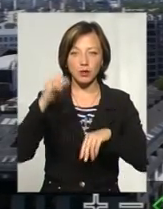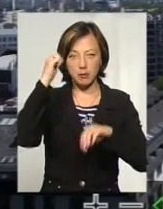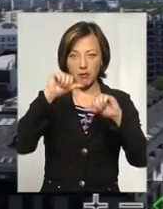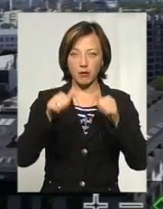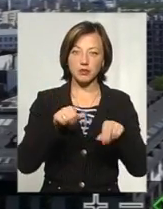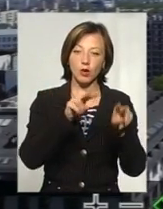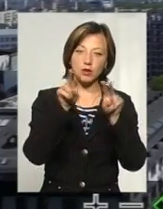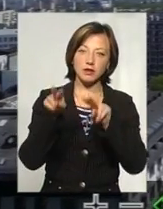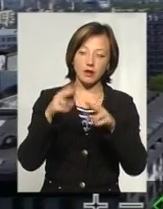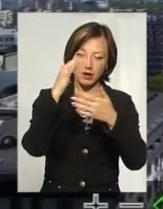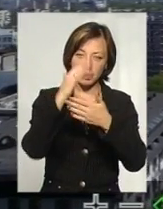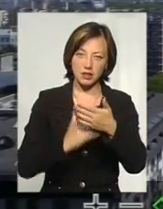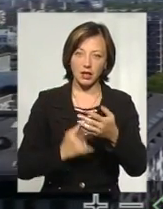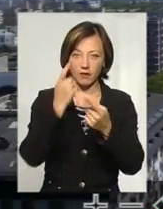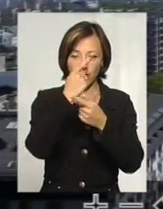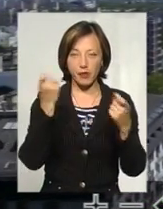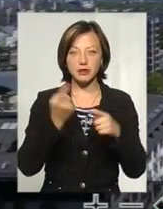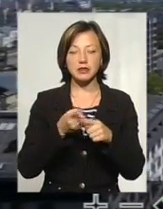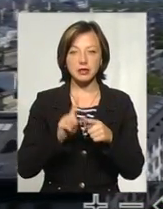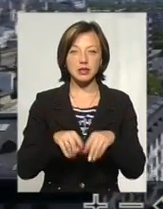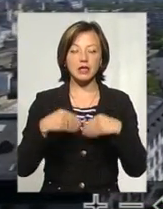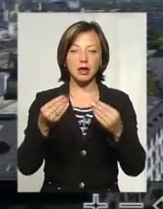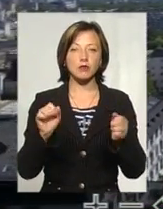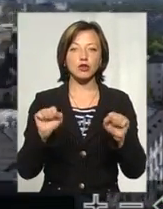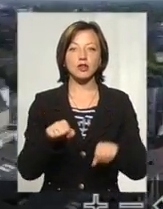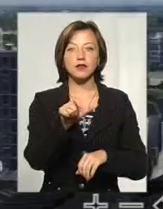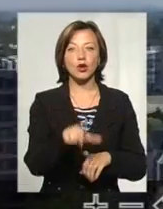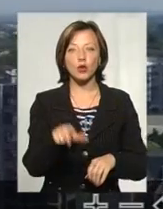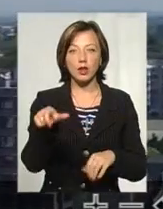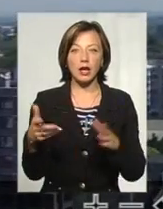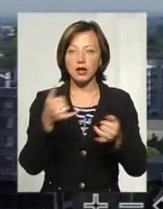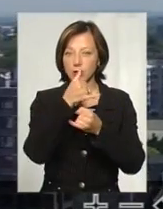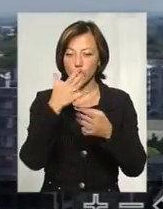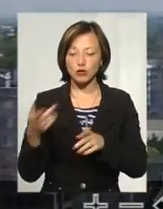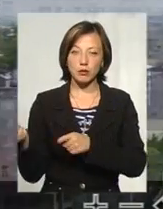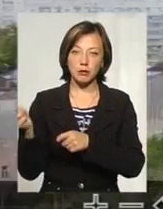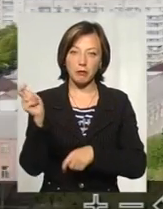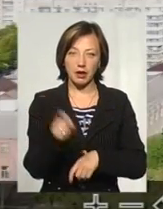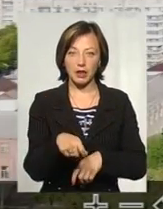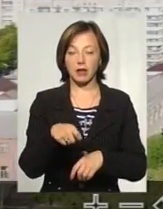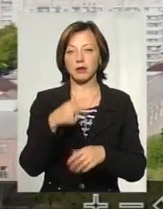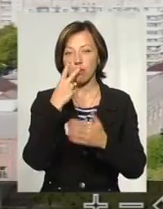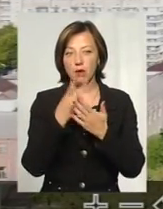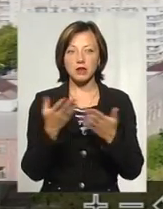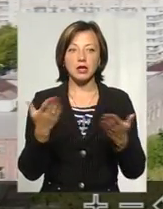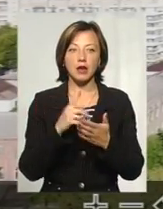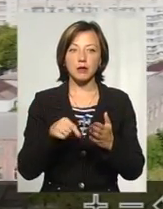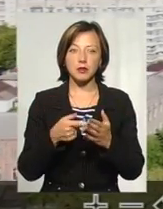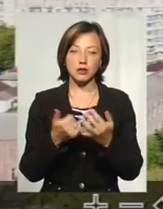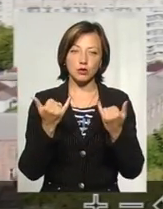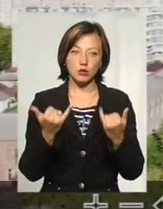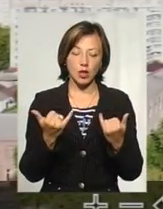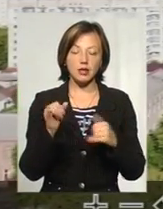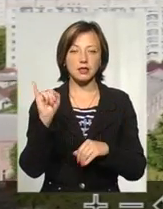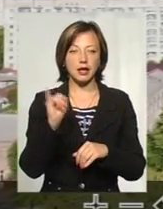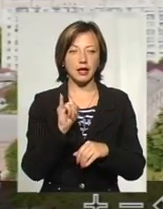роздавлятися про них інформацією. По-перше, це дасть можливість людям, які не мають змоги побувати у місті, побачити, яке місто є сучасне